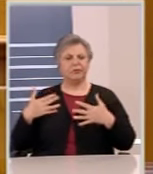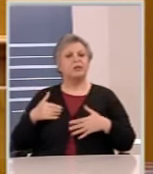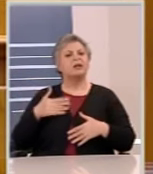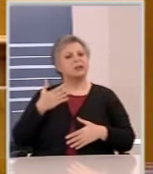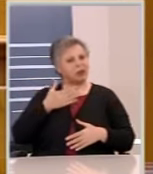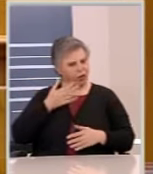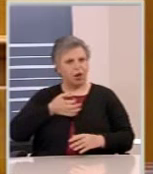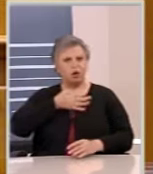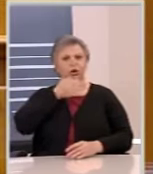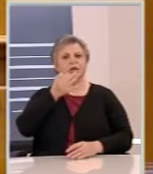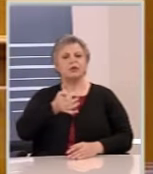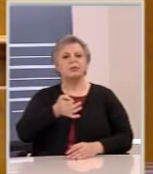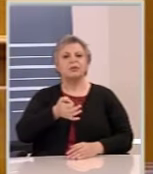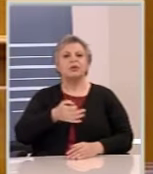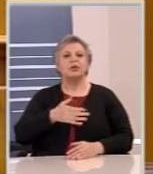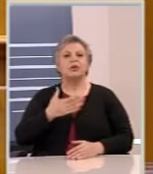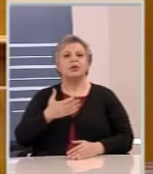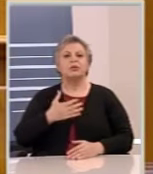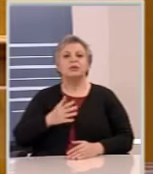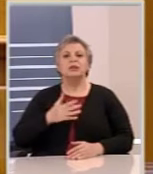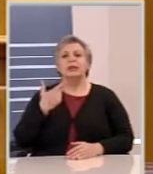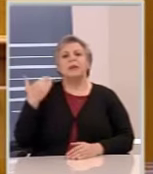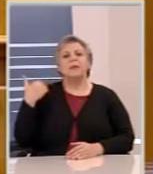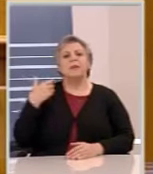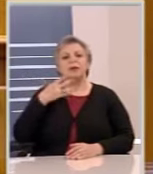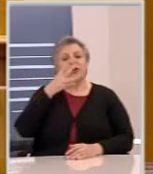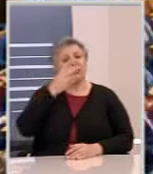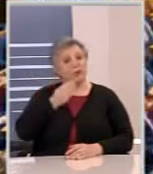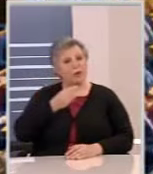επισημάνω ότι ακόμα και μετά το Eurogroup του Φλεβάρη